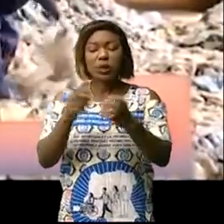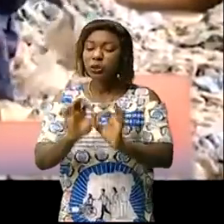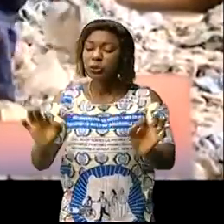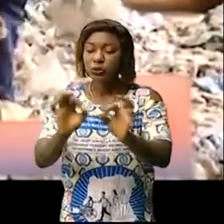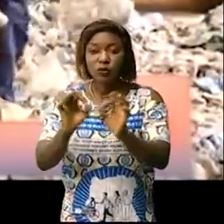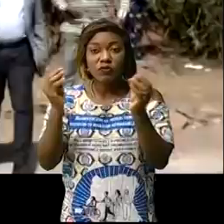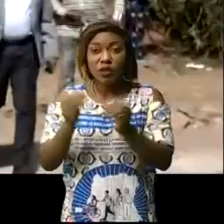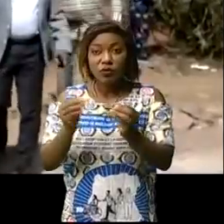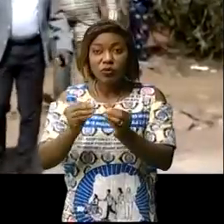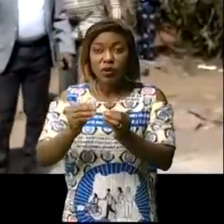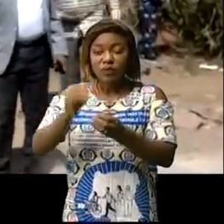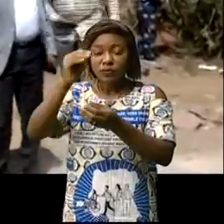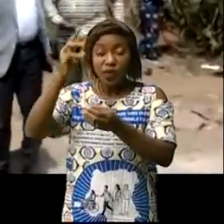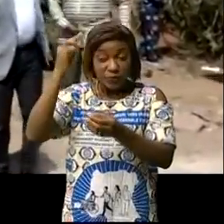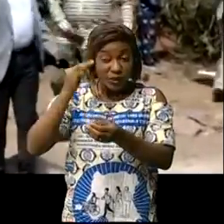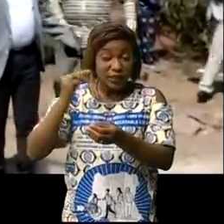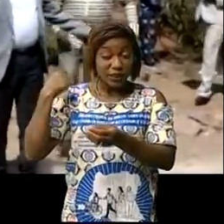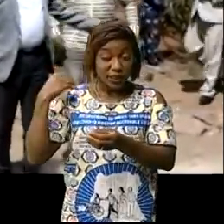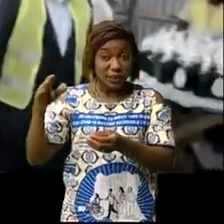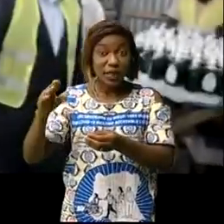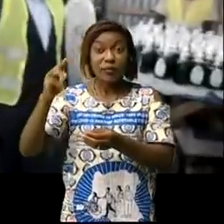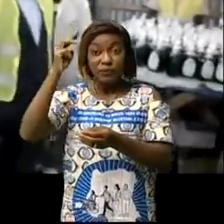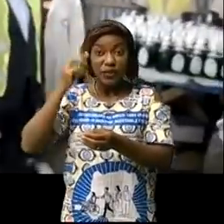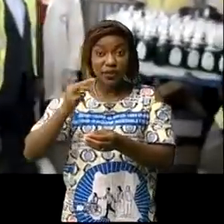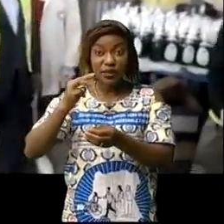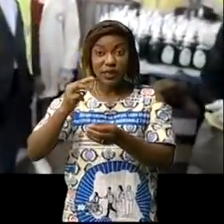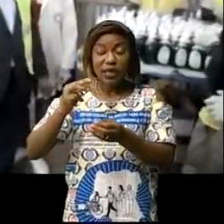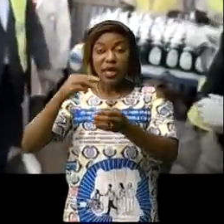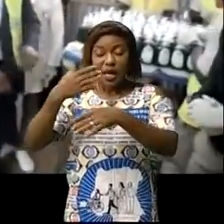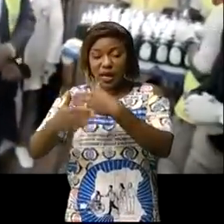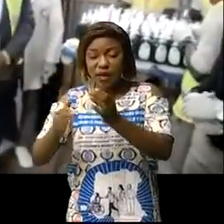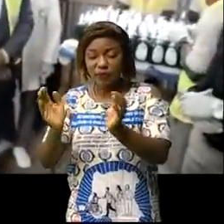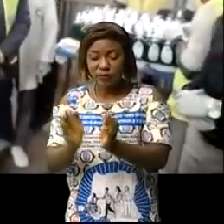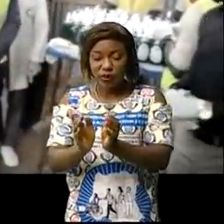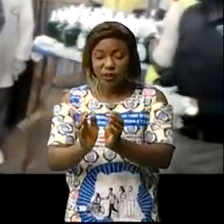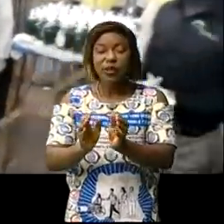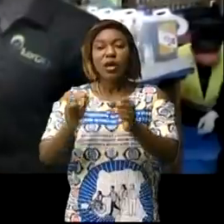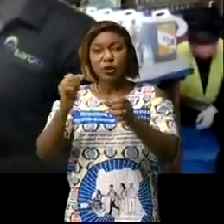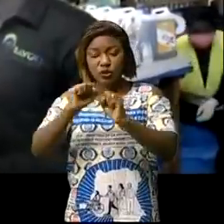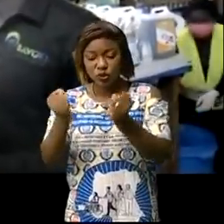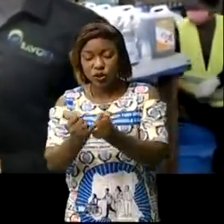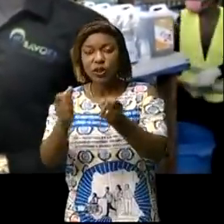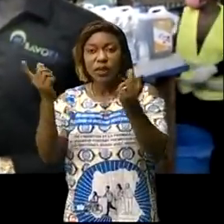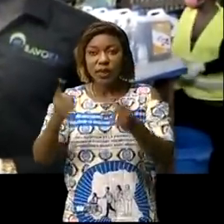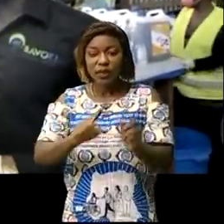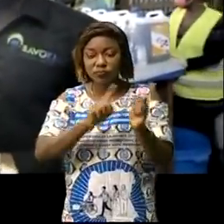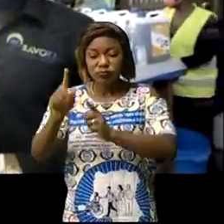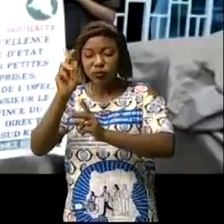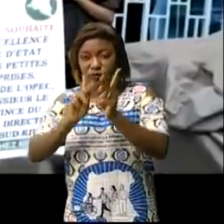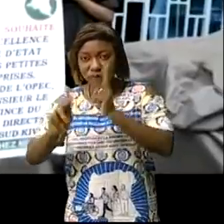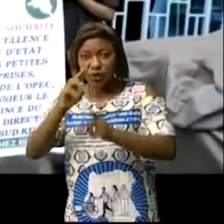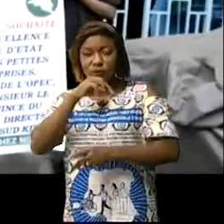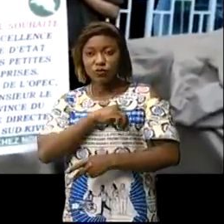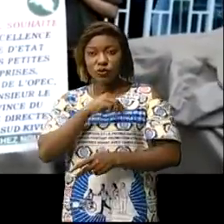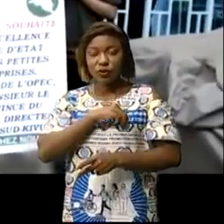a été prise en compte par le ministre d'état ministre de l'entrepreneuriat petites et moindes entreprises lors de sa récente mission à